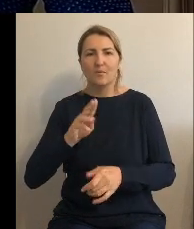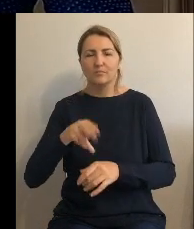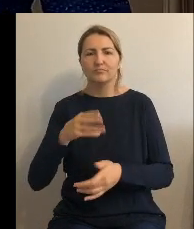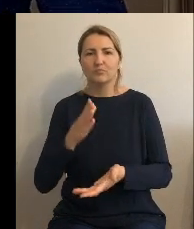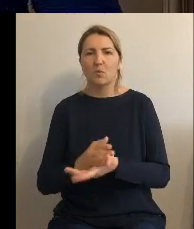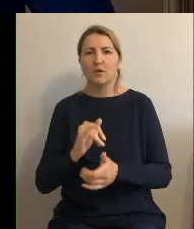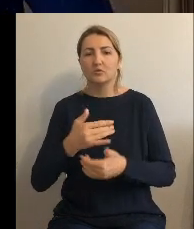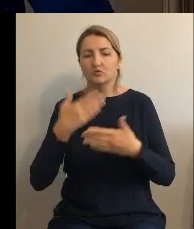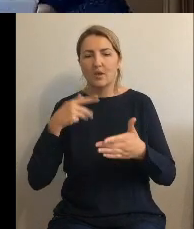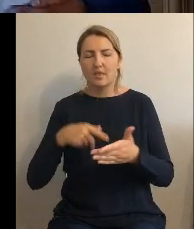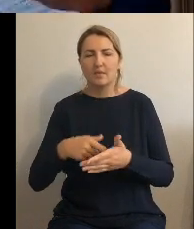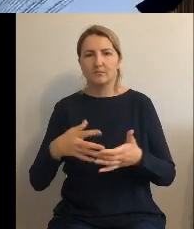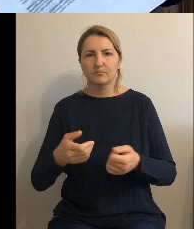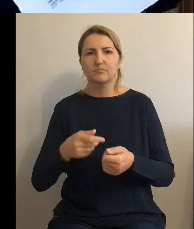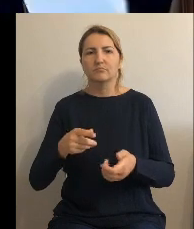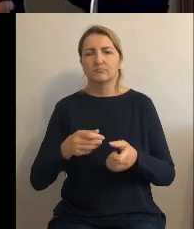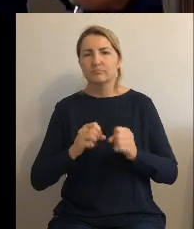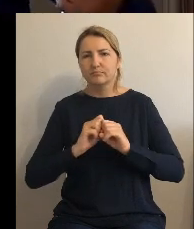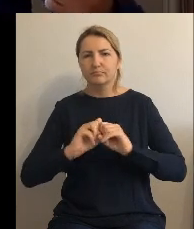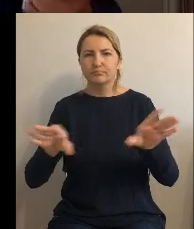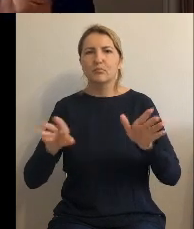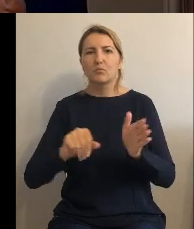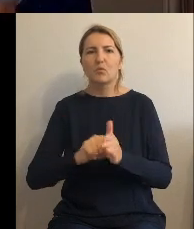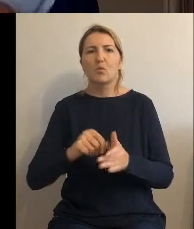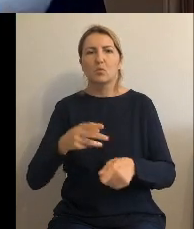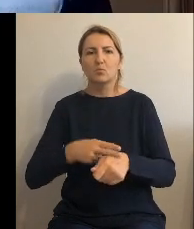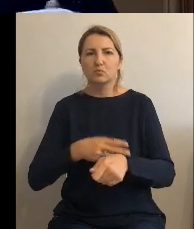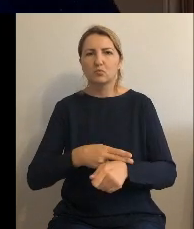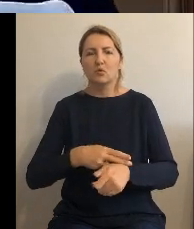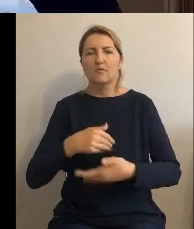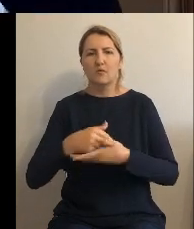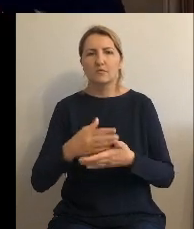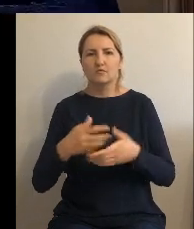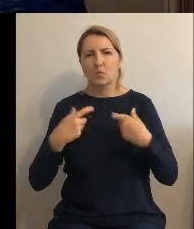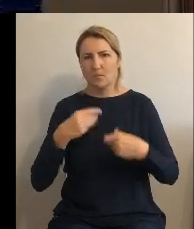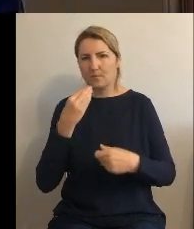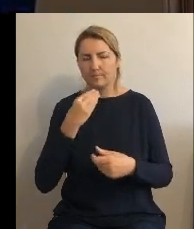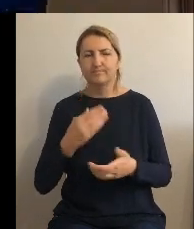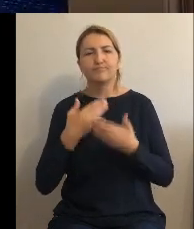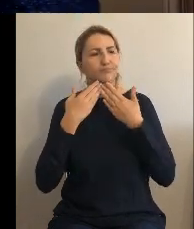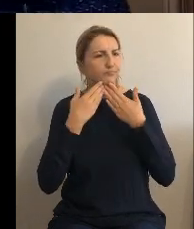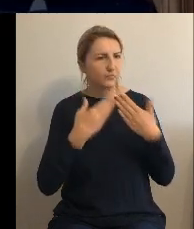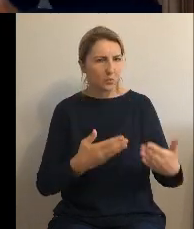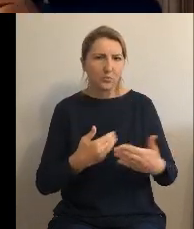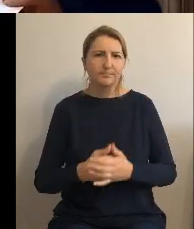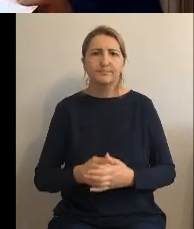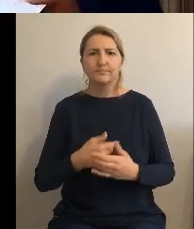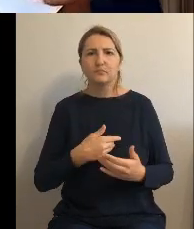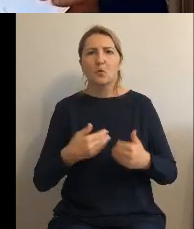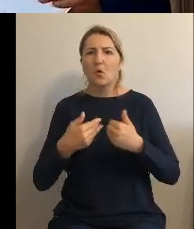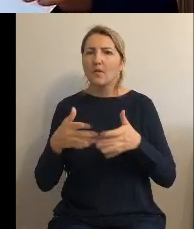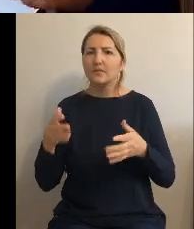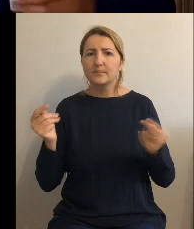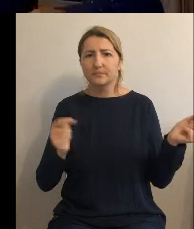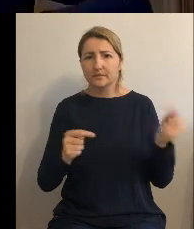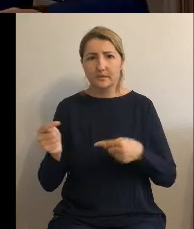Województwa Kujawsko-Pomorskiego. Dziękuję. Otwieram dyskusję do odczytanego projektu uchwały. Bardzo